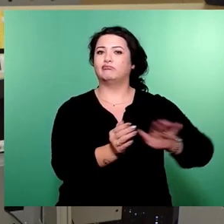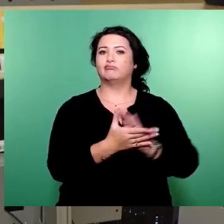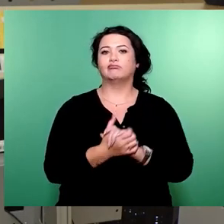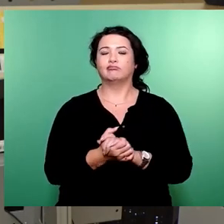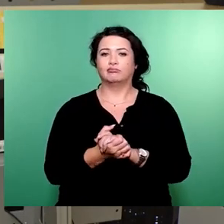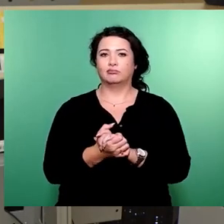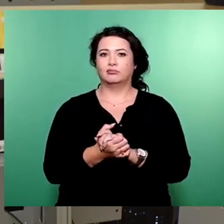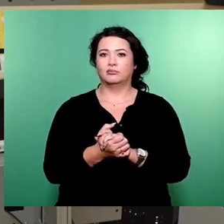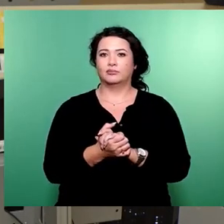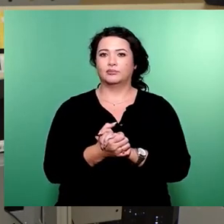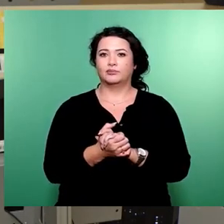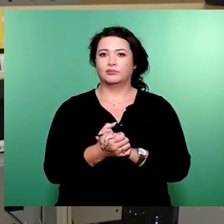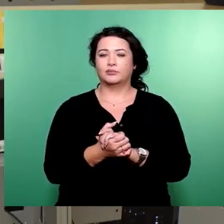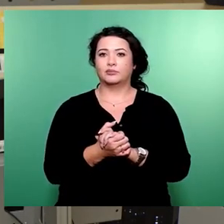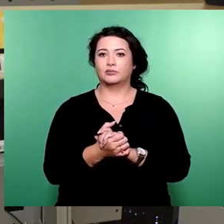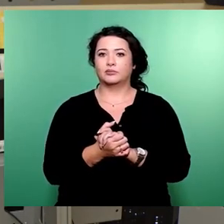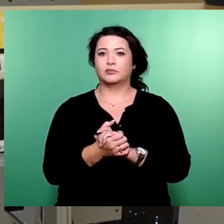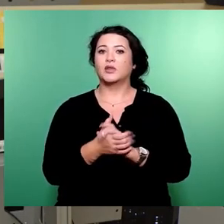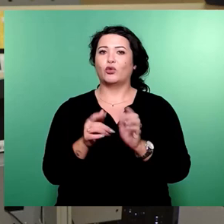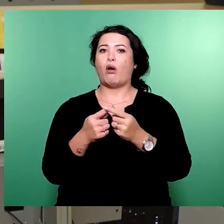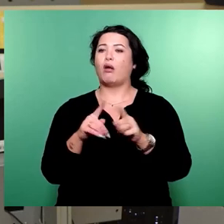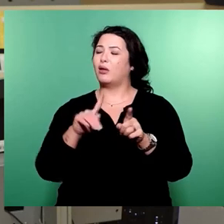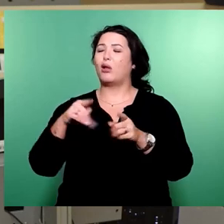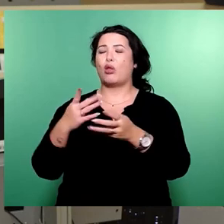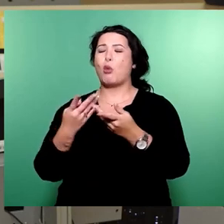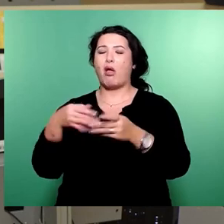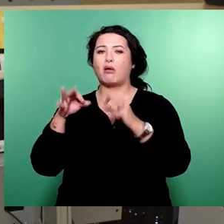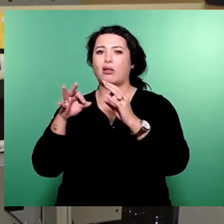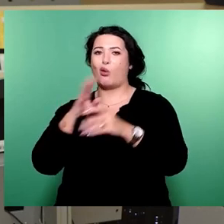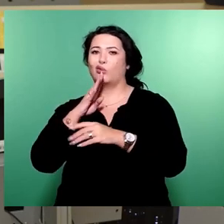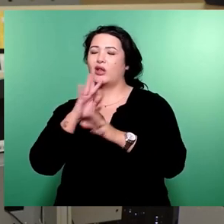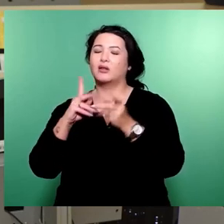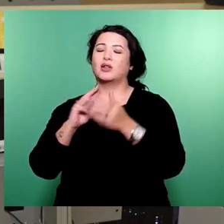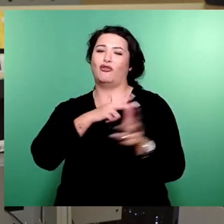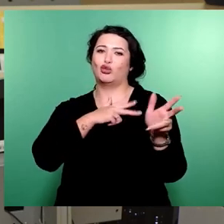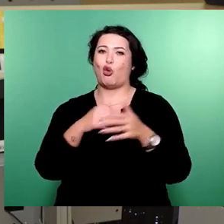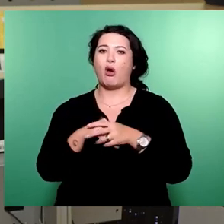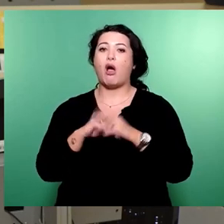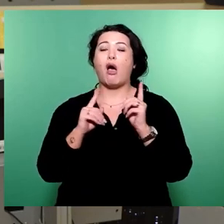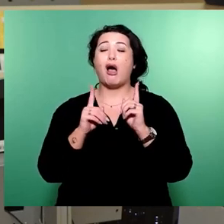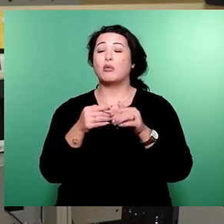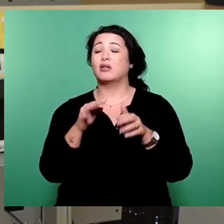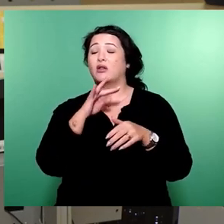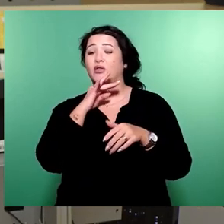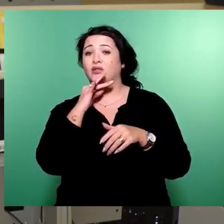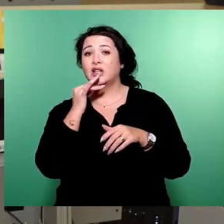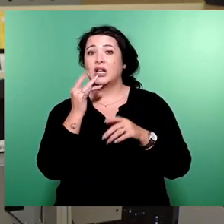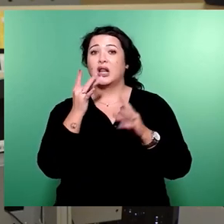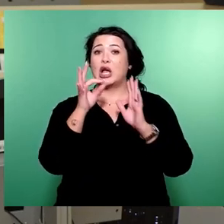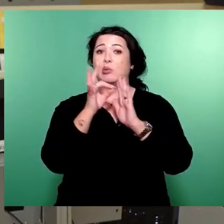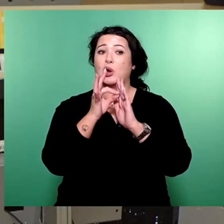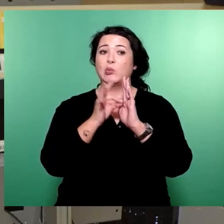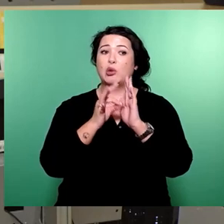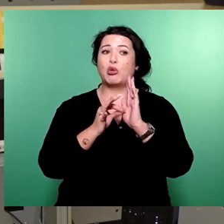Andern Tags werde ich darüber noch ausführlich sprechen, versprochen. Aber neben den vielen Pornen des lustig